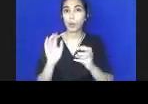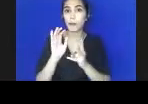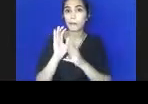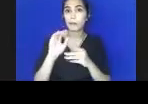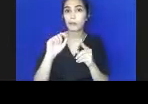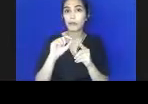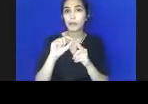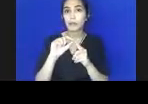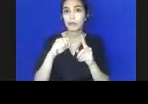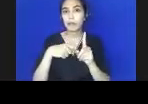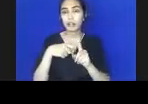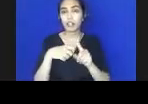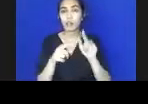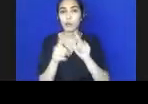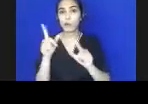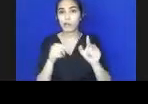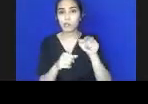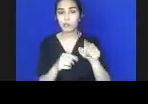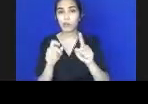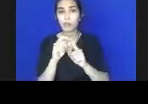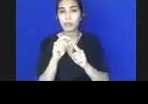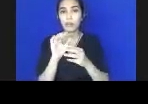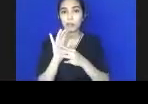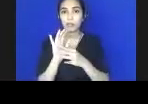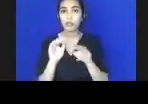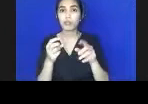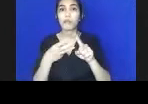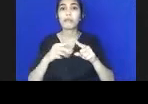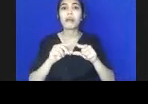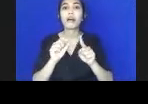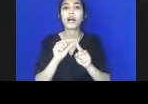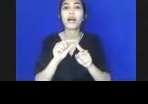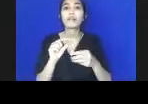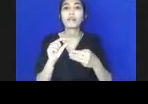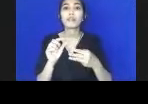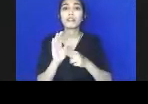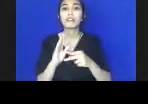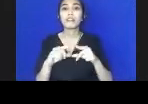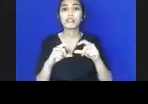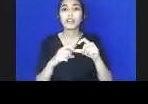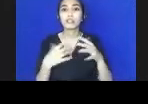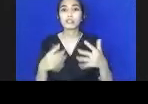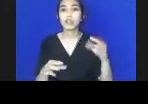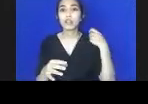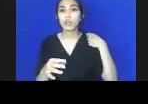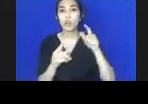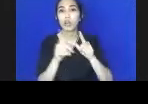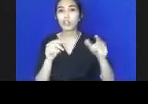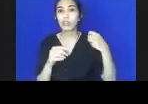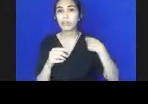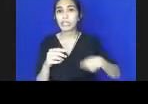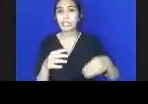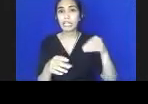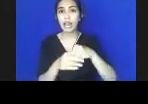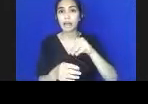Wakil Ketua Pertamanya Menteri PPN Pak Penas, kemudian Wakil Ketua Duanya Menteri Dalam Negeri, dan Menteri-Menteri terkait.